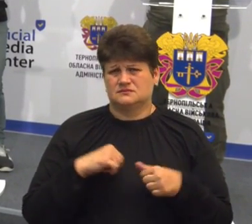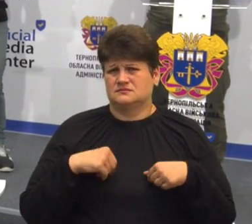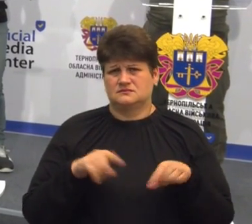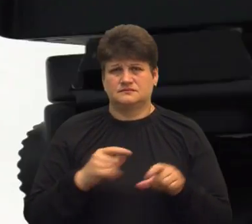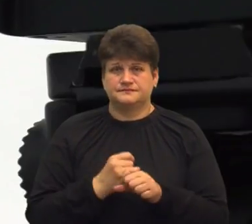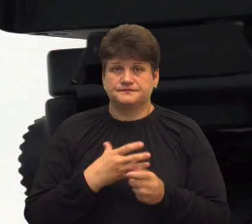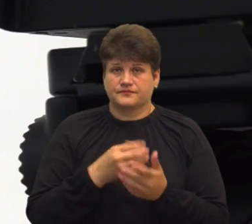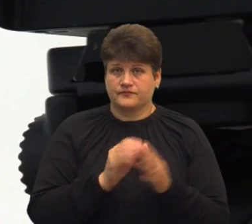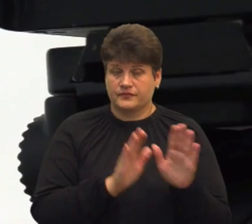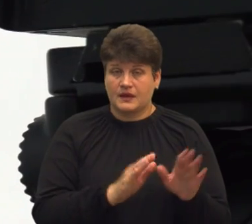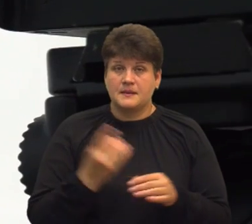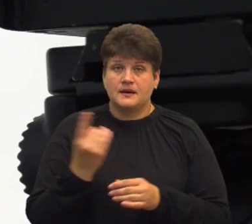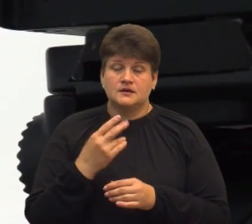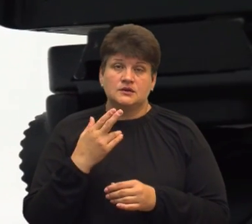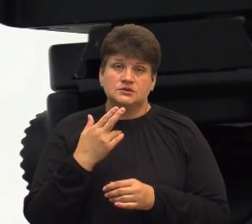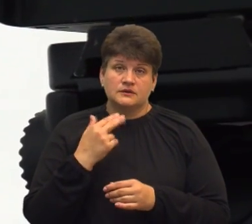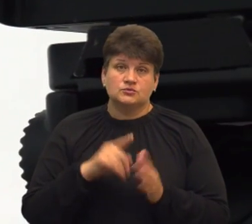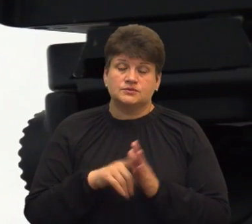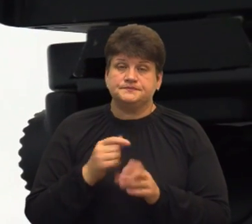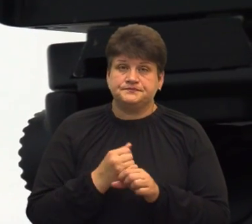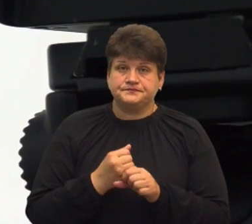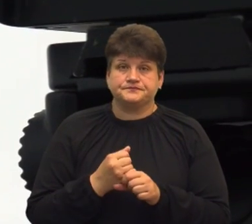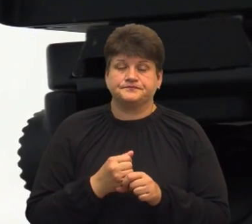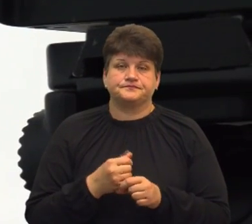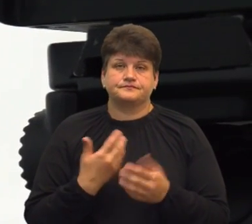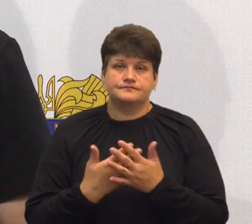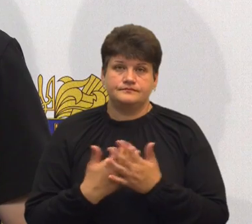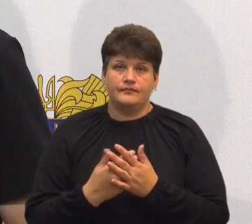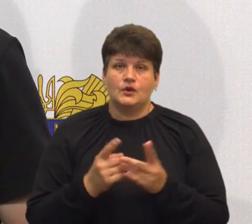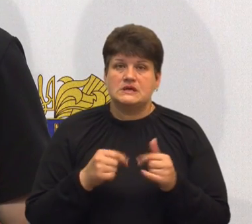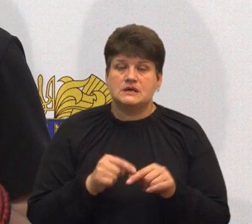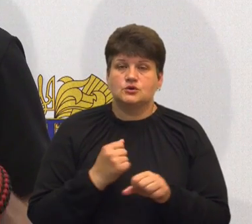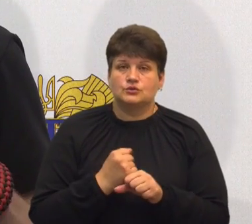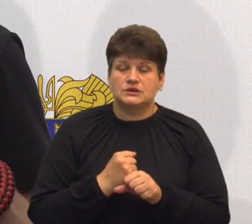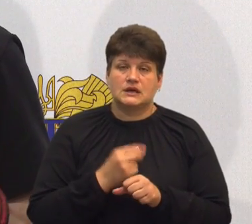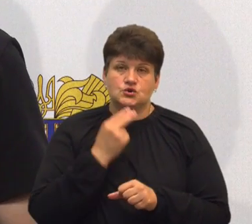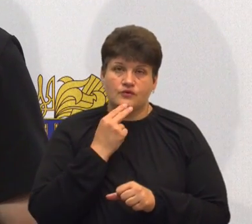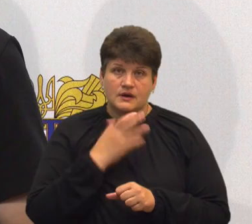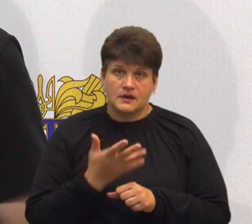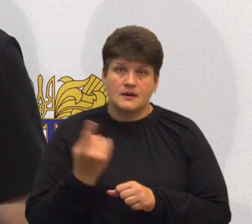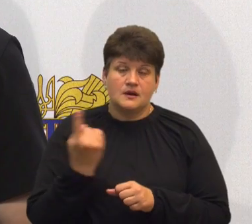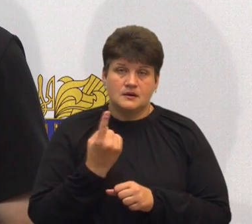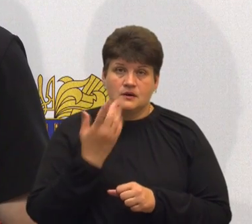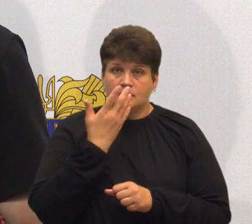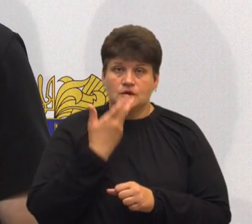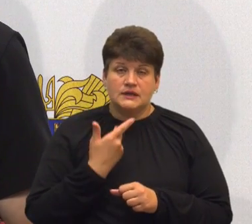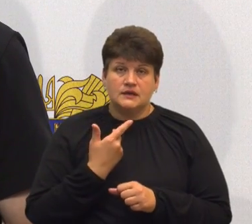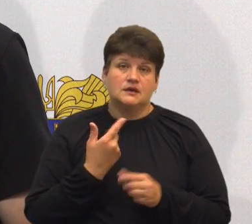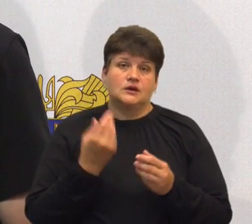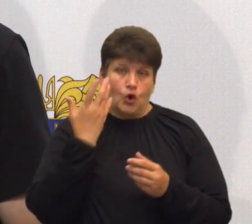червня запрацювали три нові моделі організації роботи шкільного харчування. Перше – це коли харчуються в межах